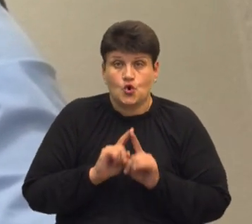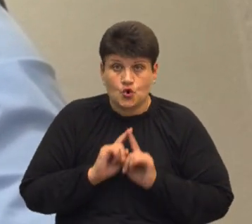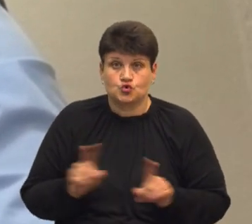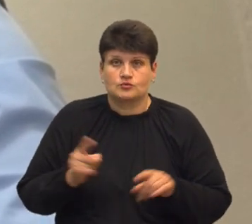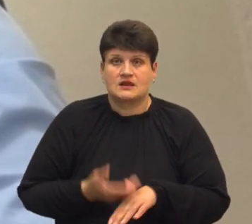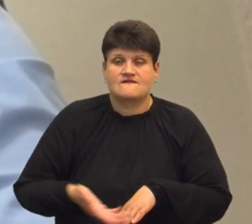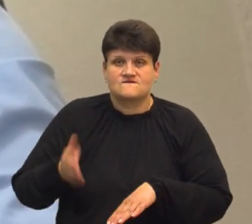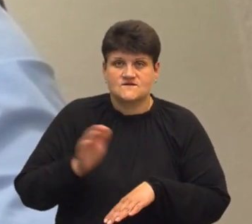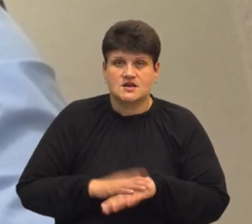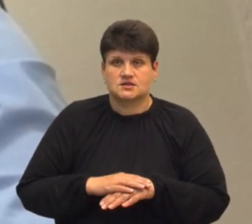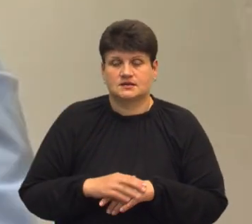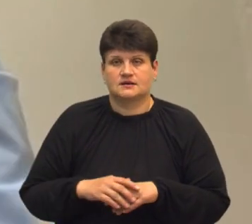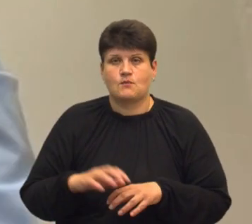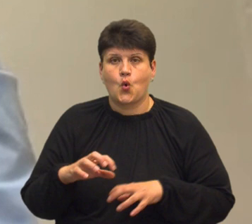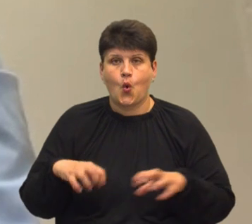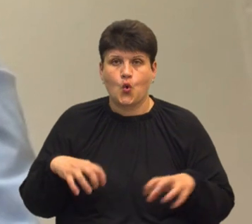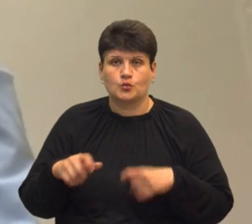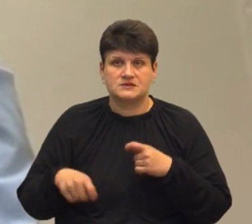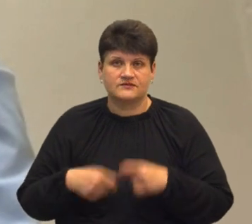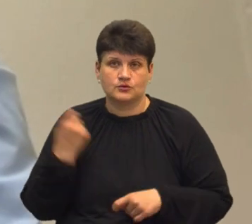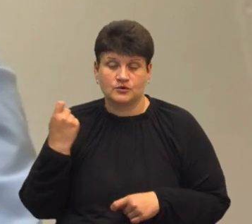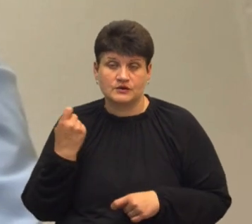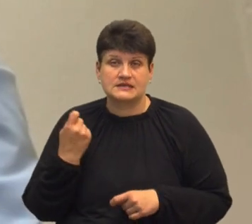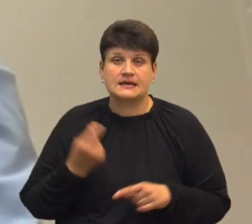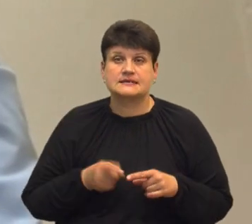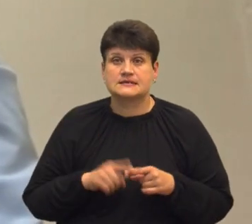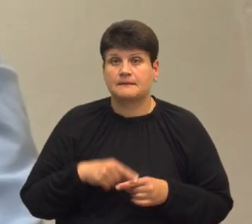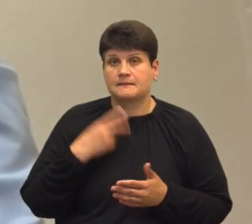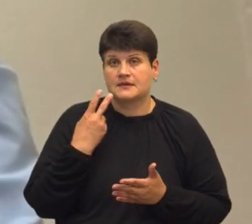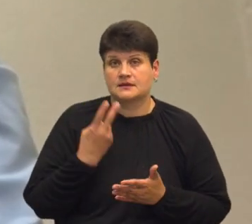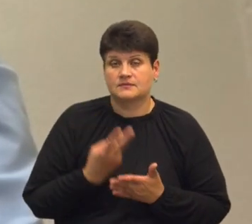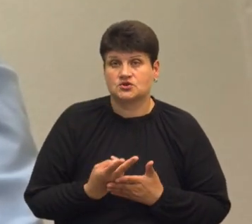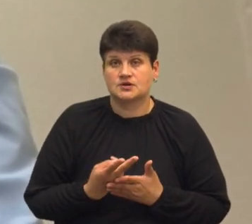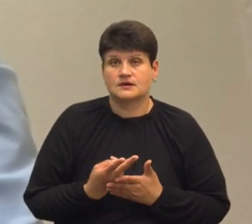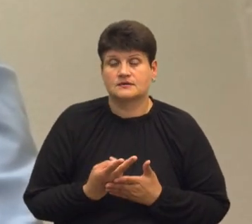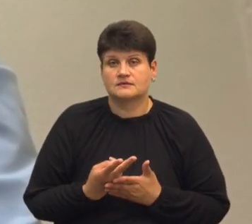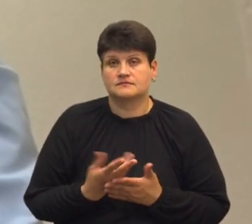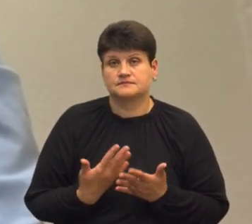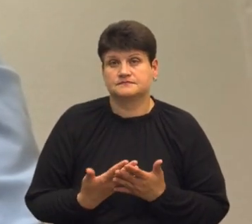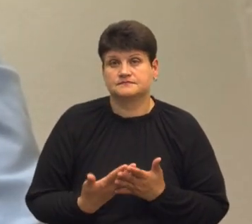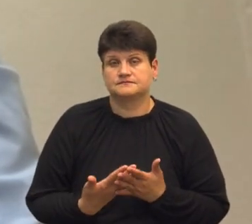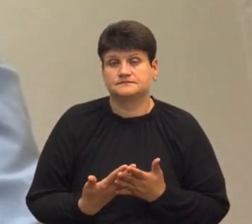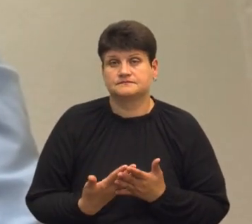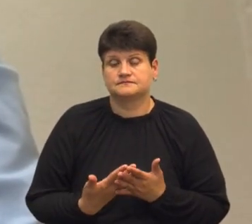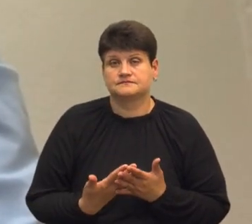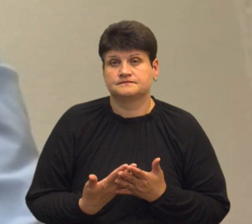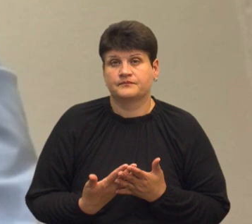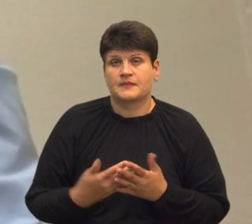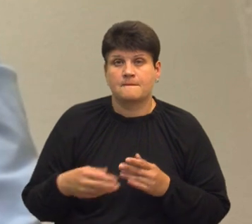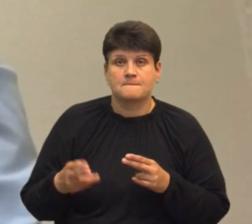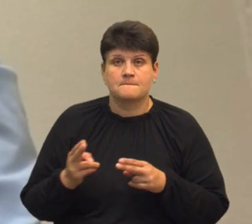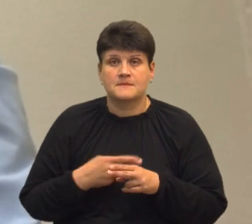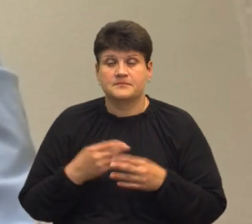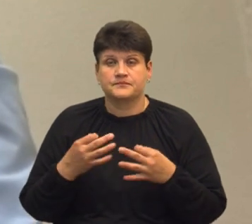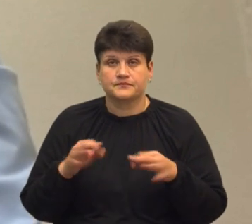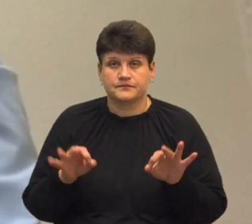корупційним кримінальним правопорушенням. Санкція статті передбачає у вигляді позбавлення волі